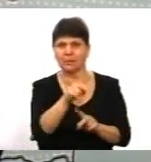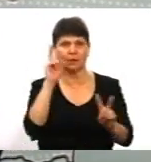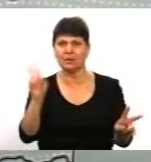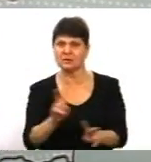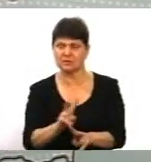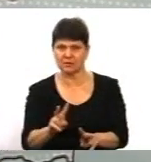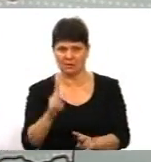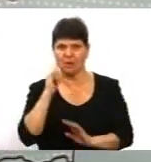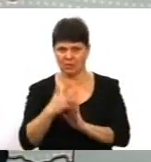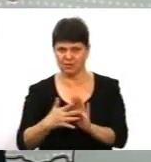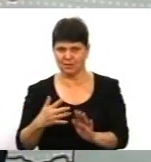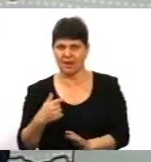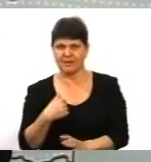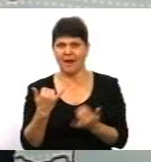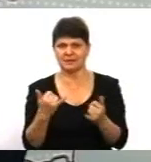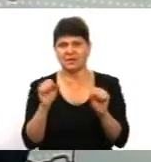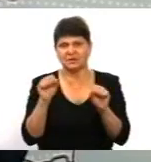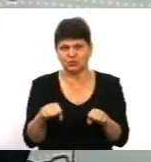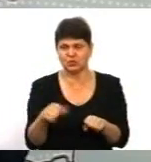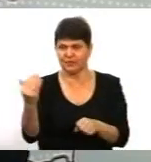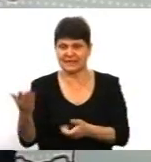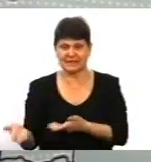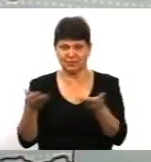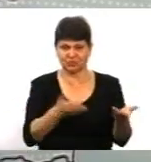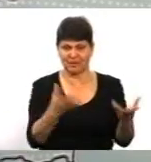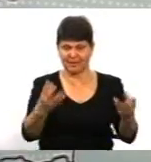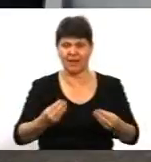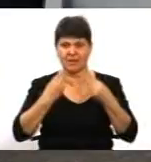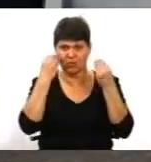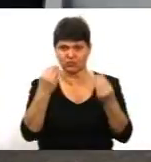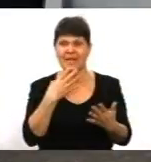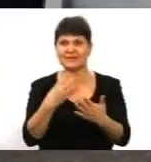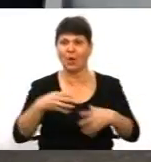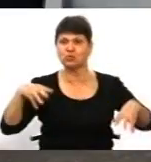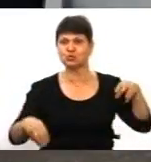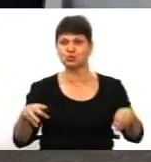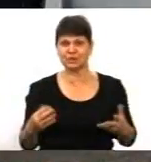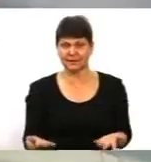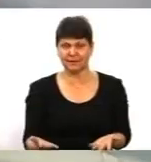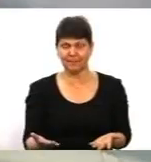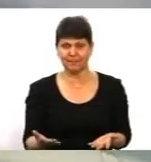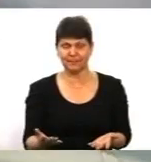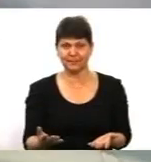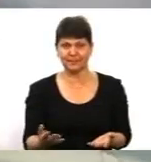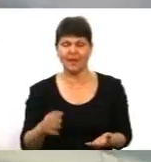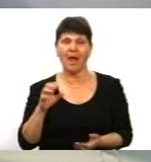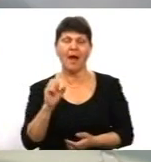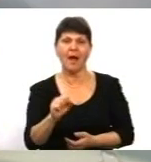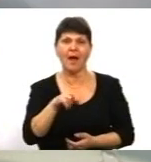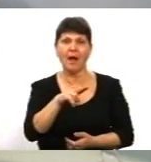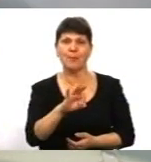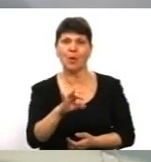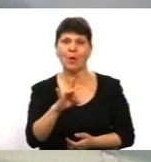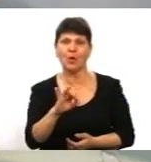розумієте, я зараз можу вас запросити на день народження до свого сусіда. Але що Петро Порошенко на минулих президентських